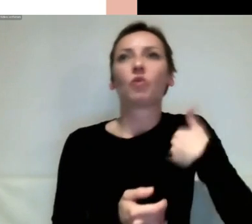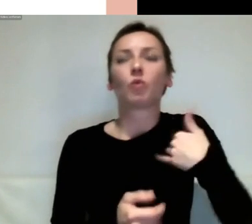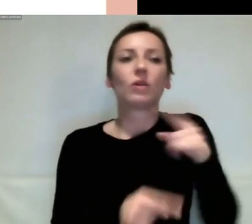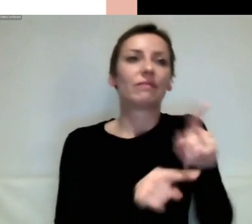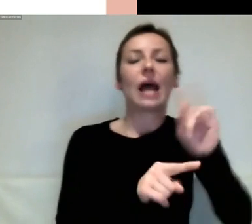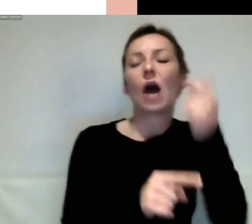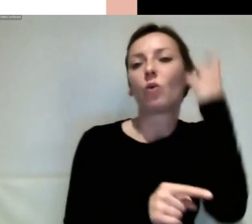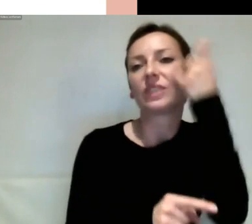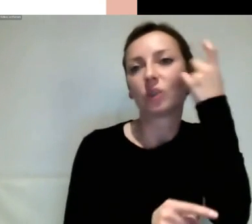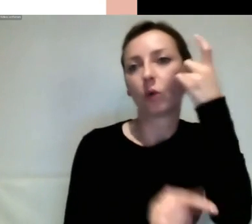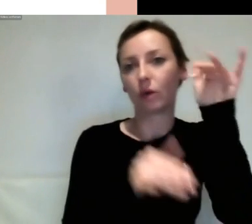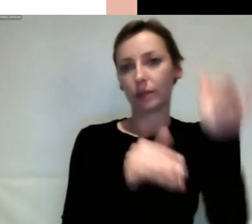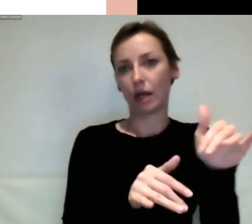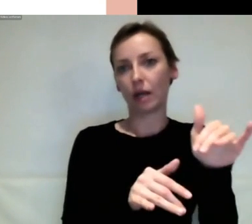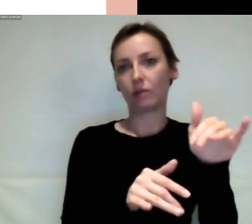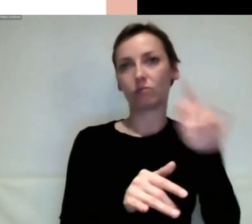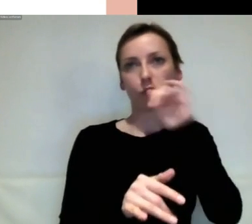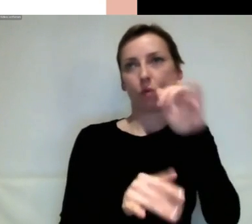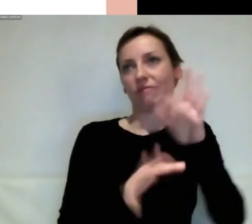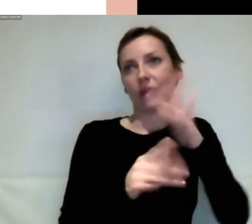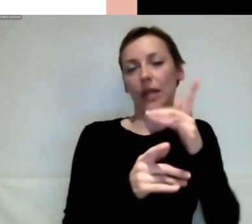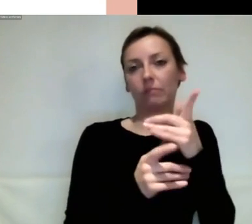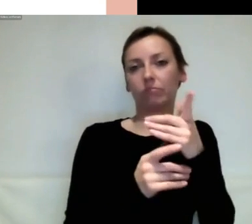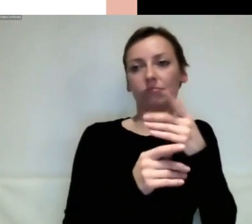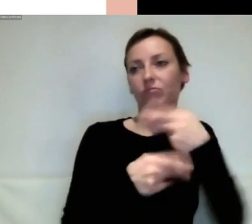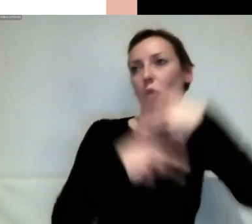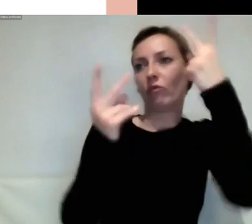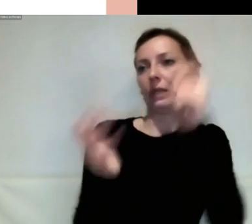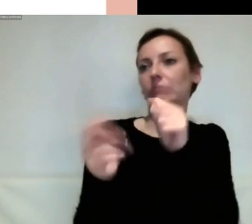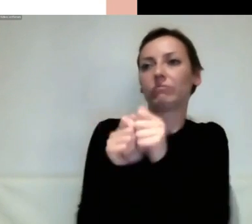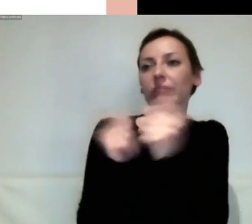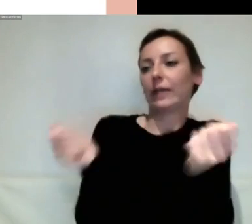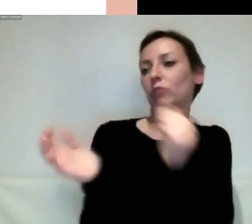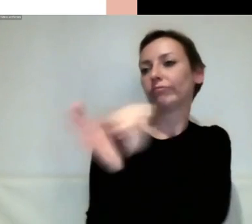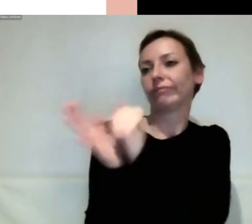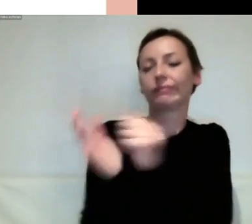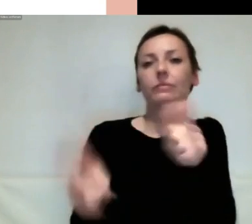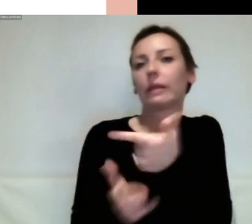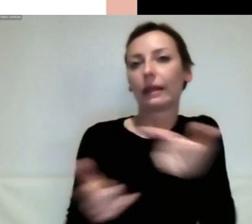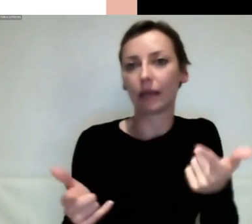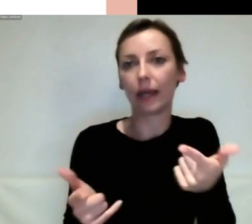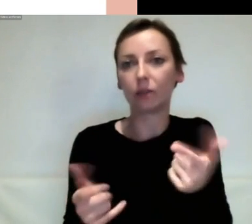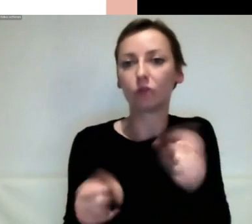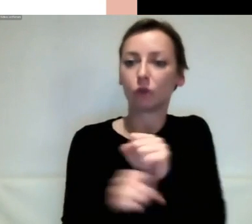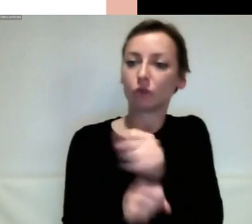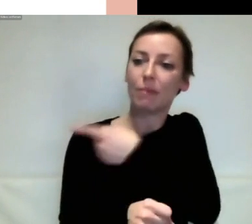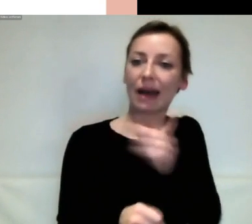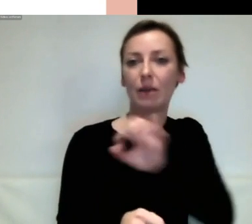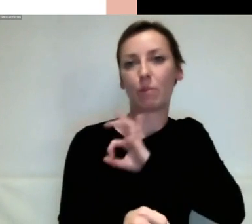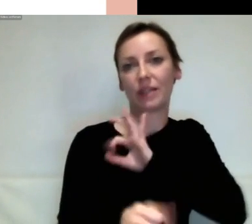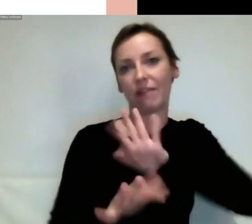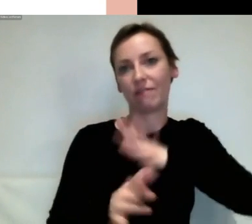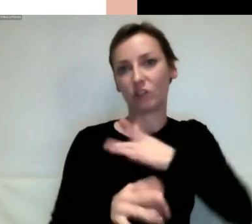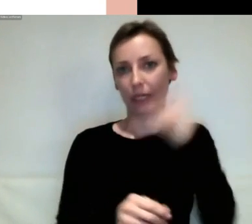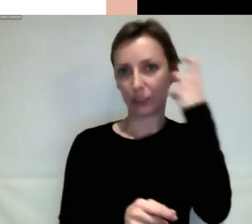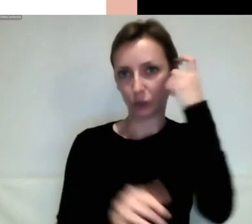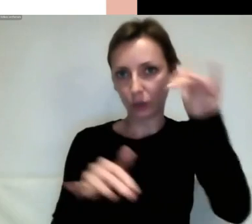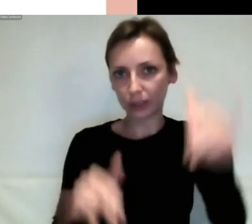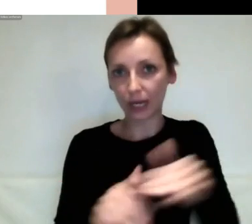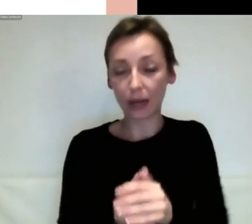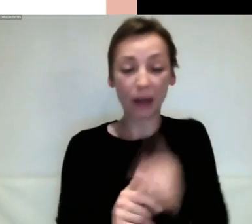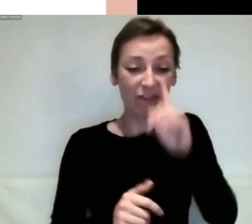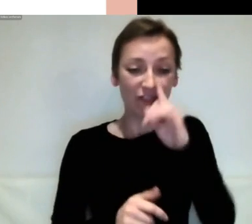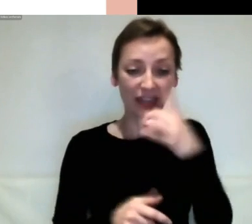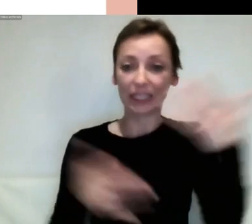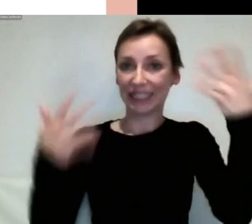die vielleicht einfach nur nicht öffentlich äußern, weil sie da andere Schwerpunkte setzen. Der Punkt ist, wenn es in der Klimapolitik dann wirklich